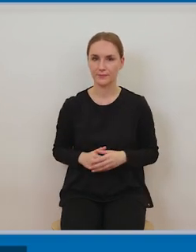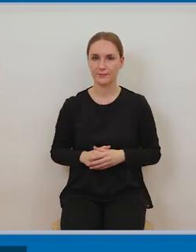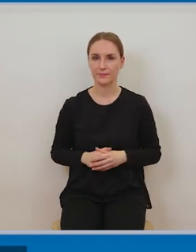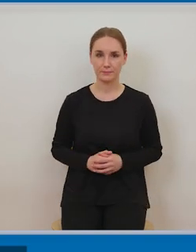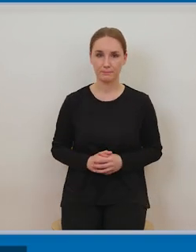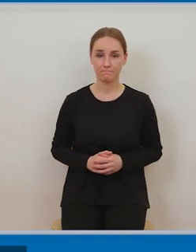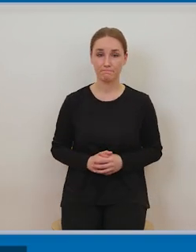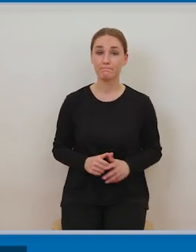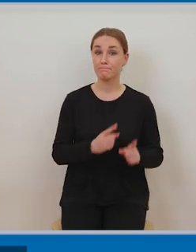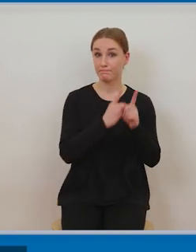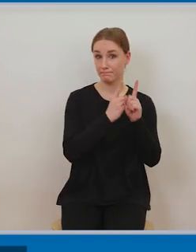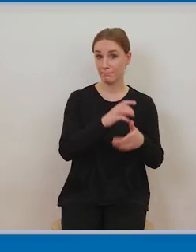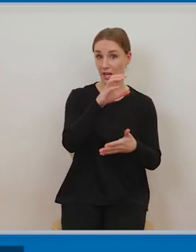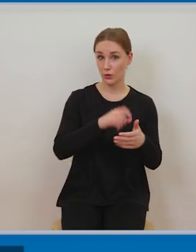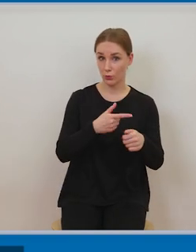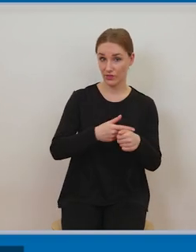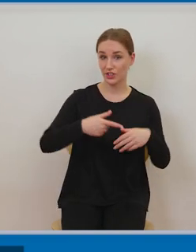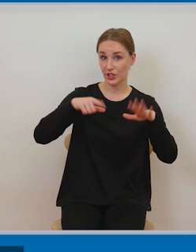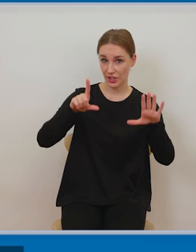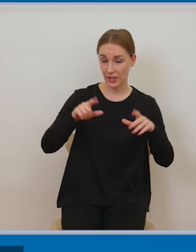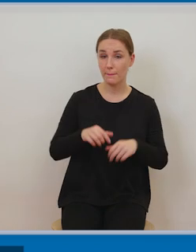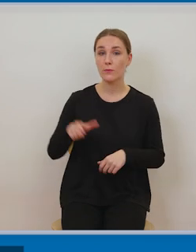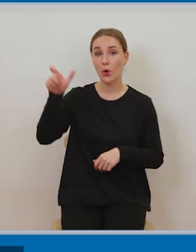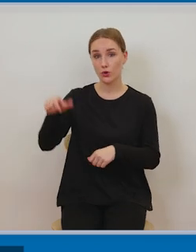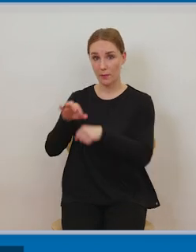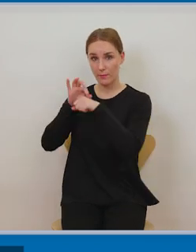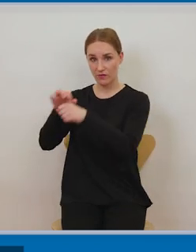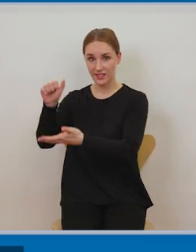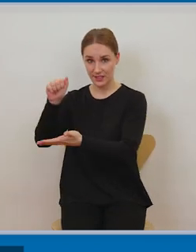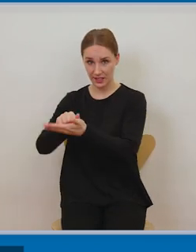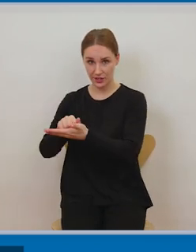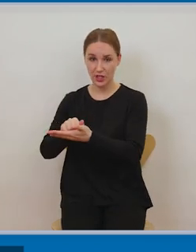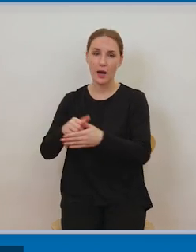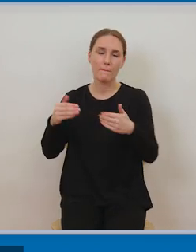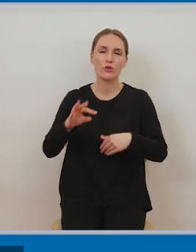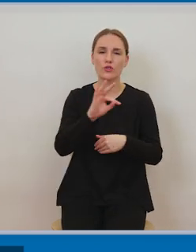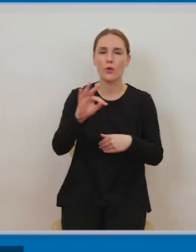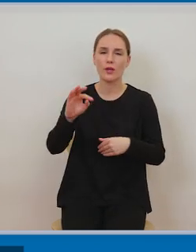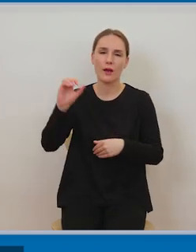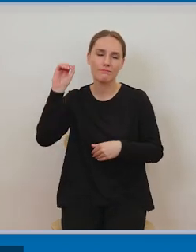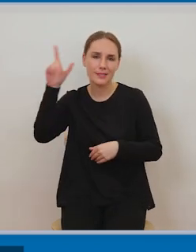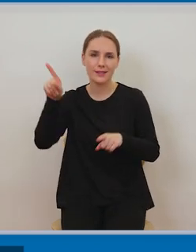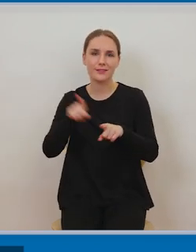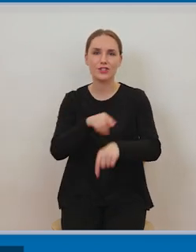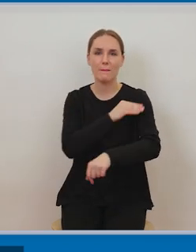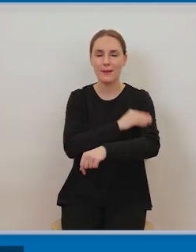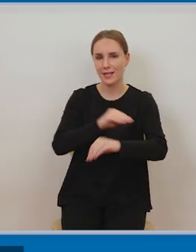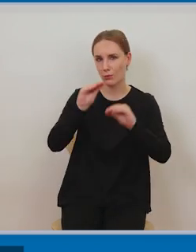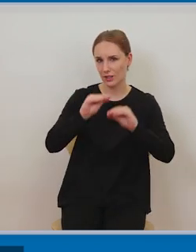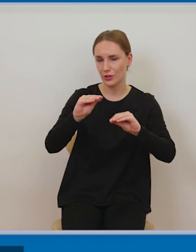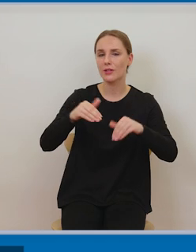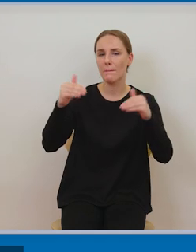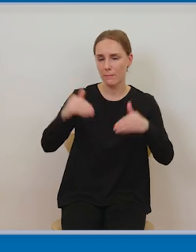chronione prawem autorskim mogą być wykorzystywane dla potrzeb egzaminacyjnych i teraz na przykład prowadzący zajęcia